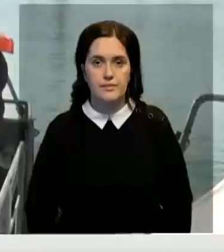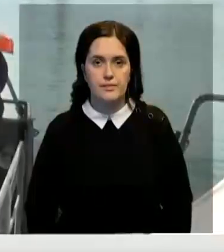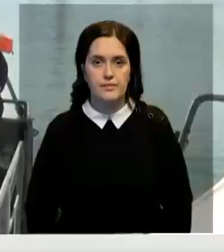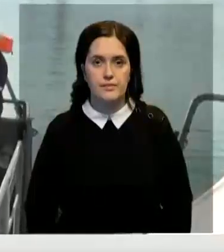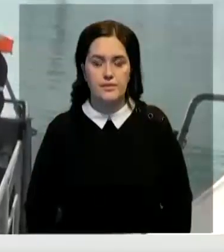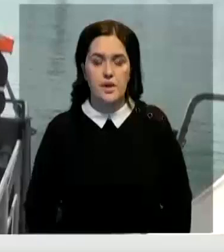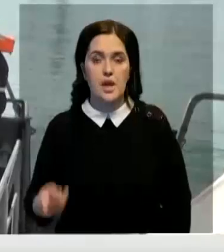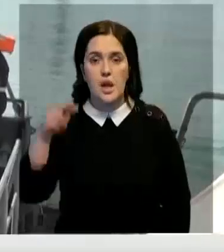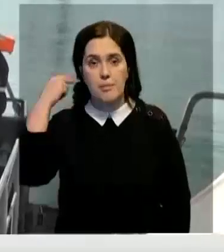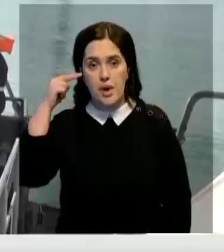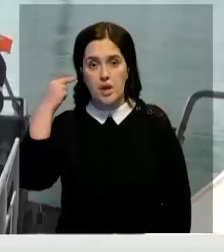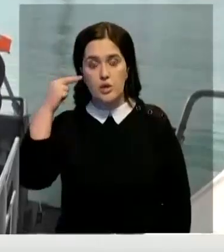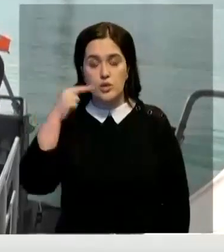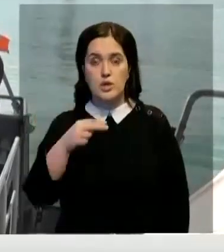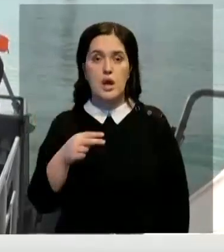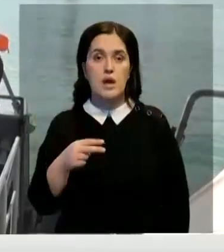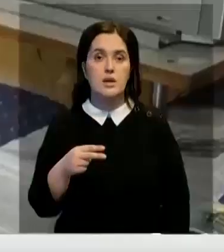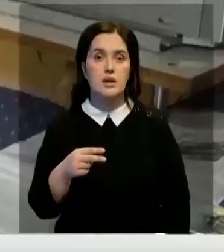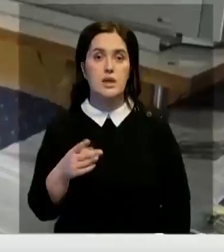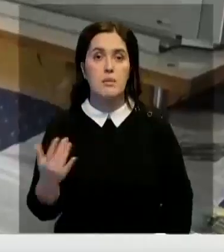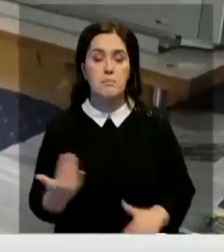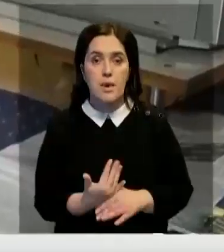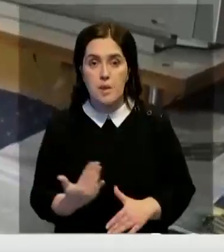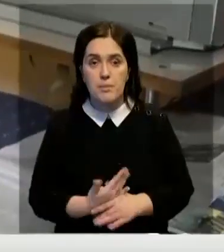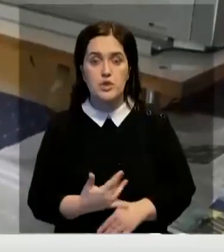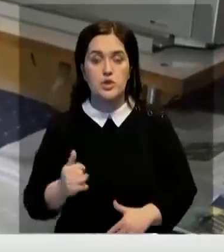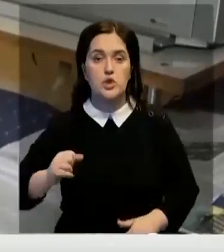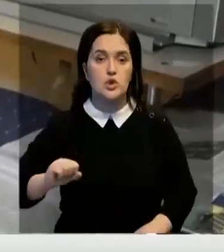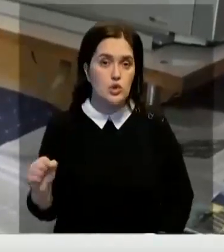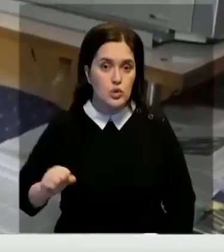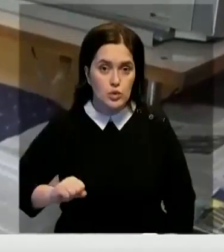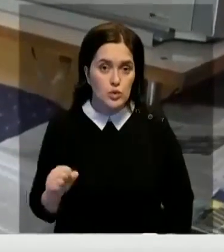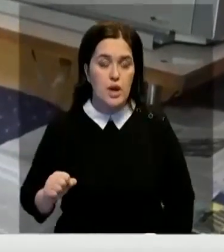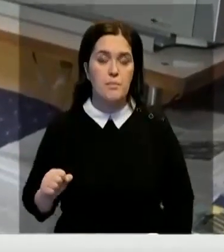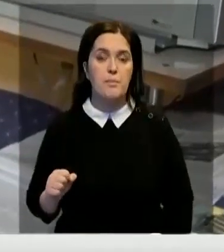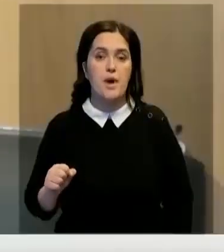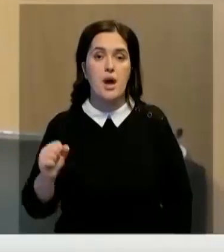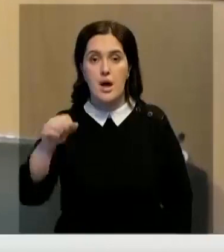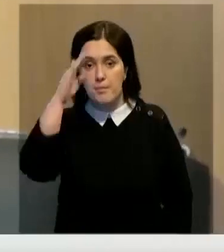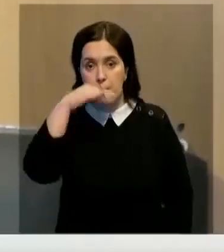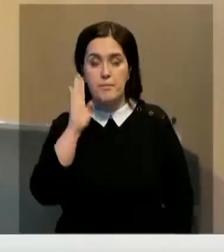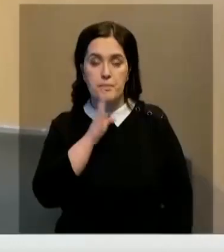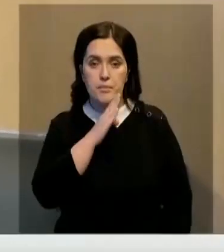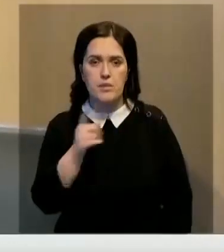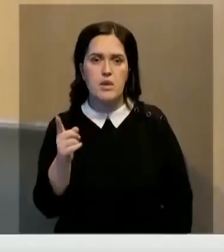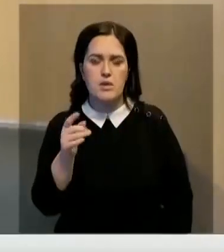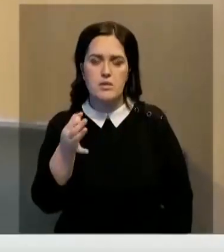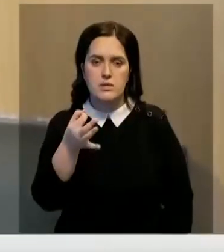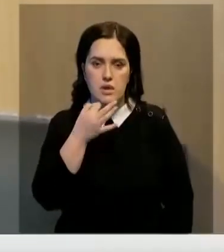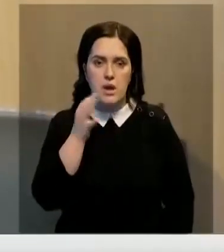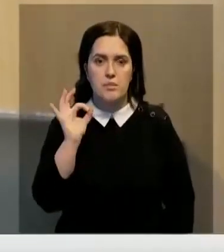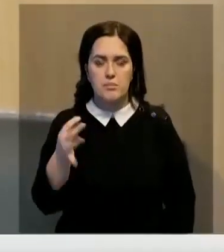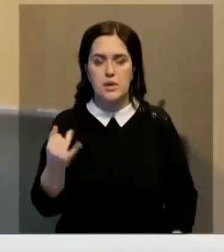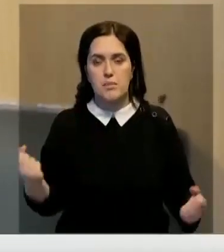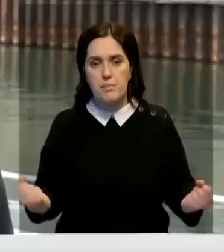Для матросов и командира корабля Улан стал и помощником, и другом, и неким талисманом. Родители увлечения сына поощряют и всячески